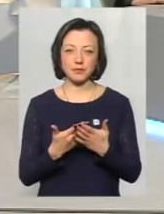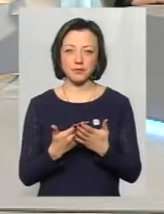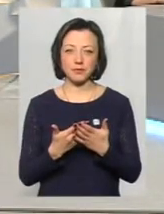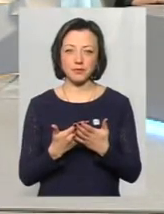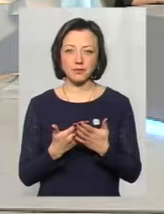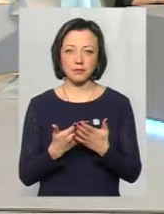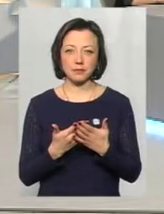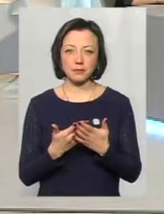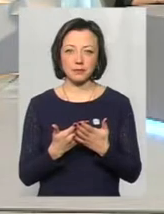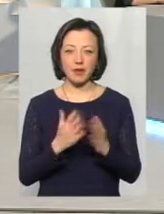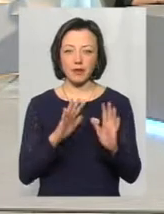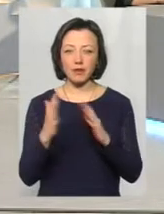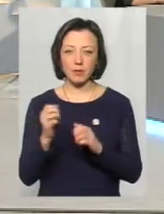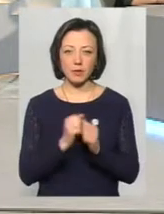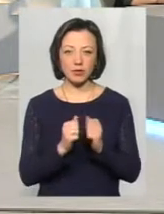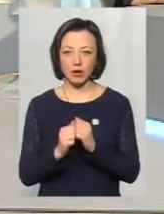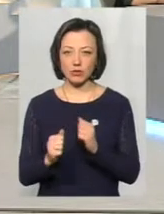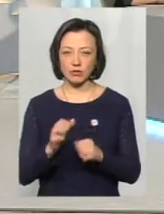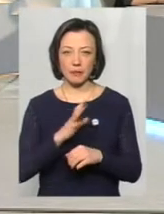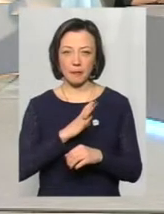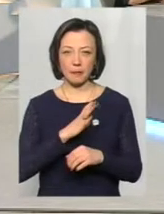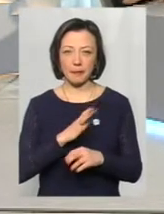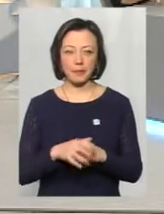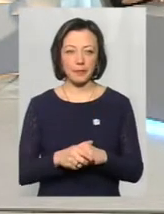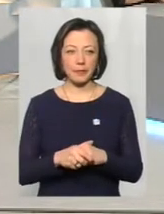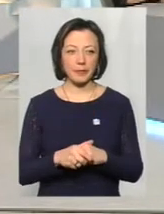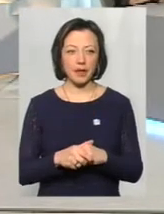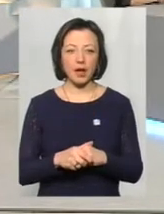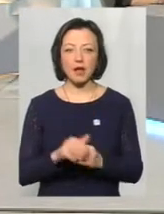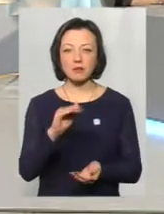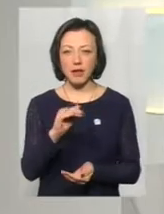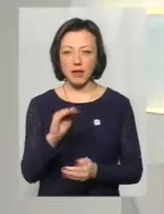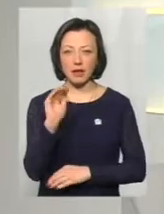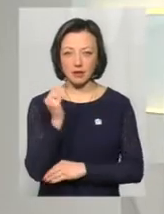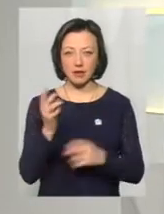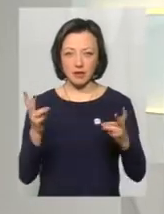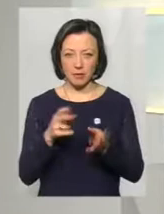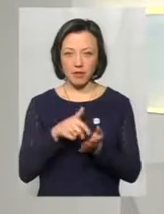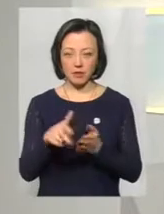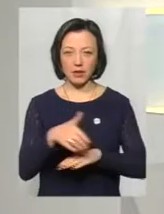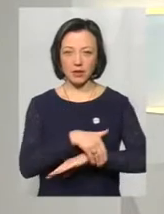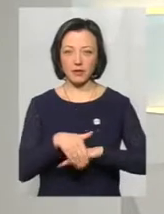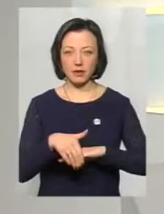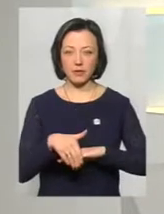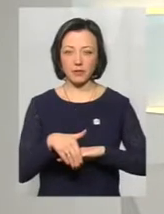ну, такі от випадки дуже часто. З маленькими дітками варто виходити на двір зараз?